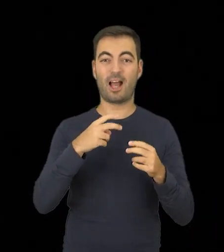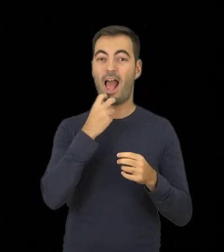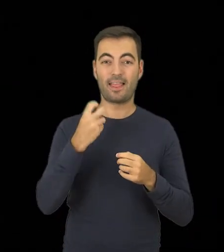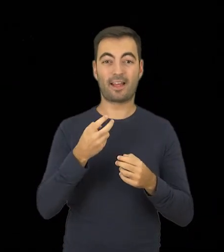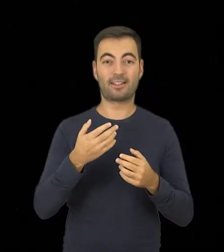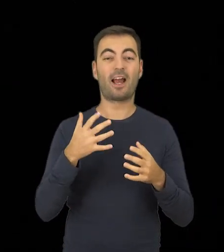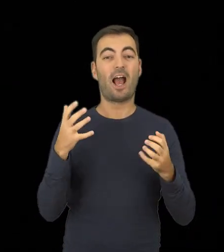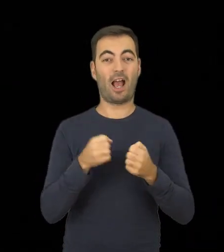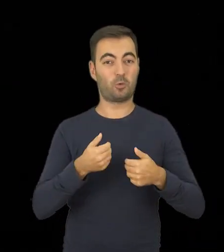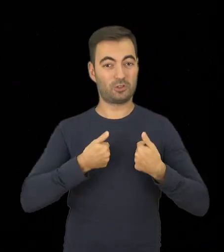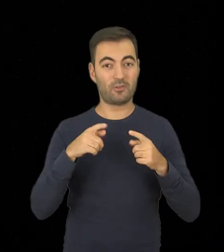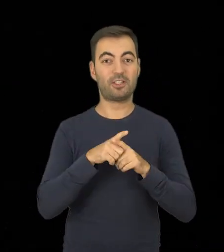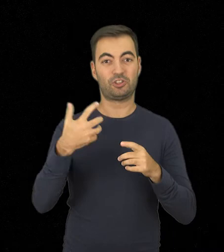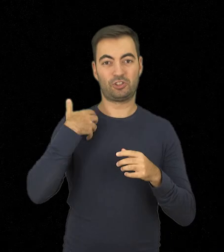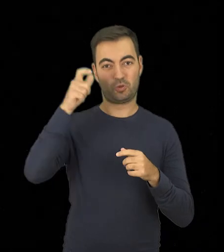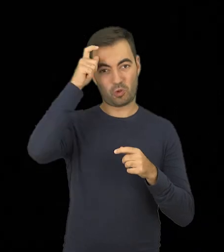wydłuża ludzkie życie.